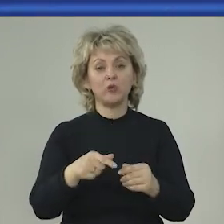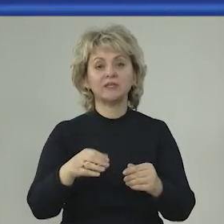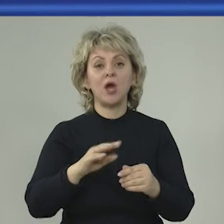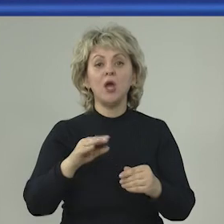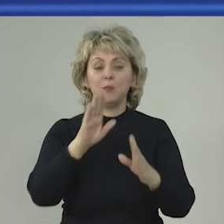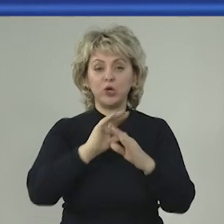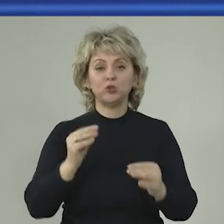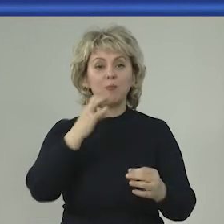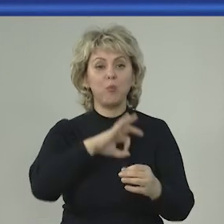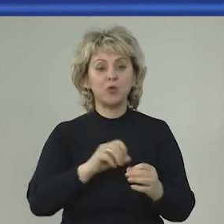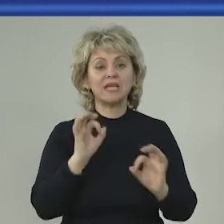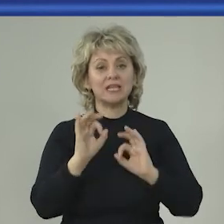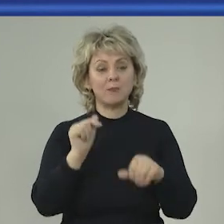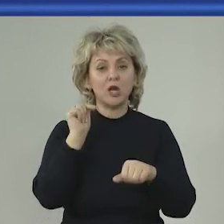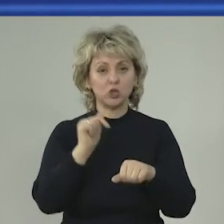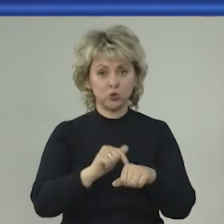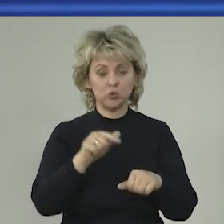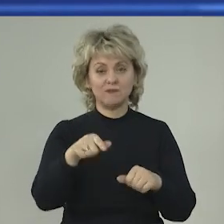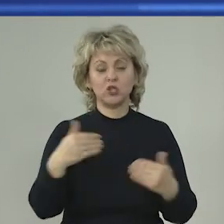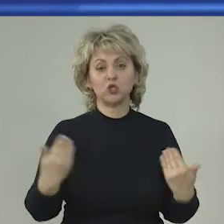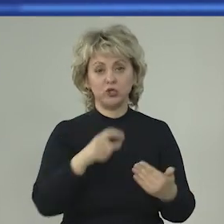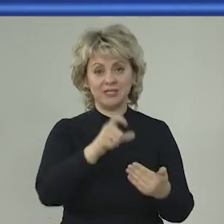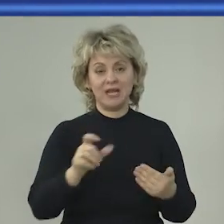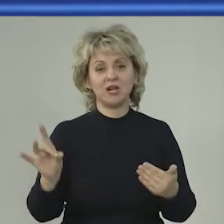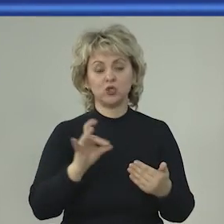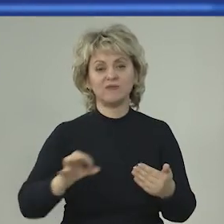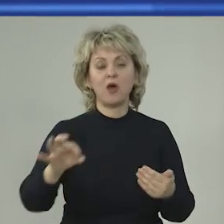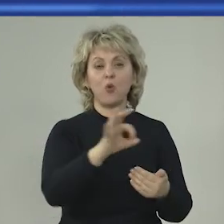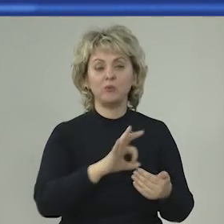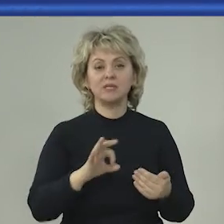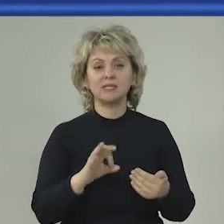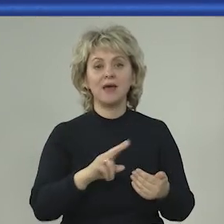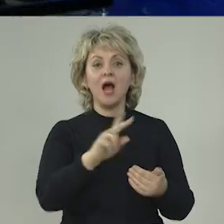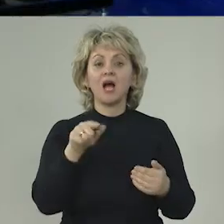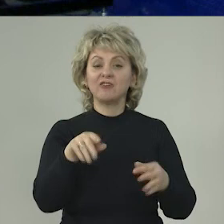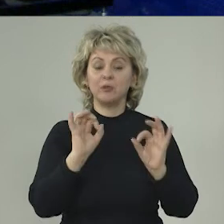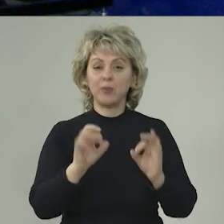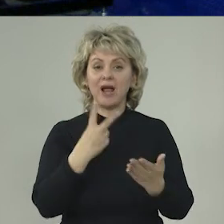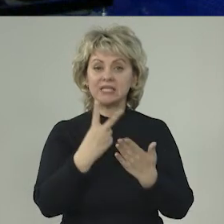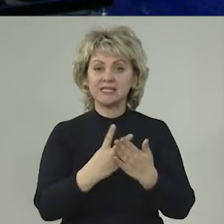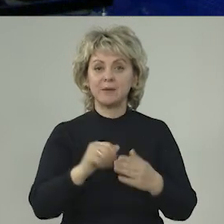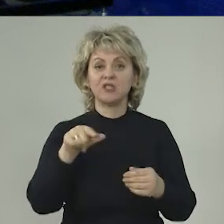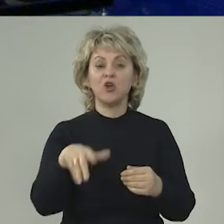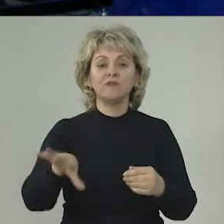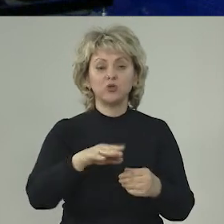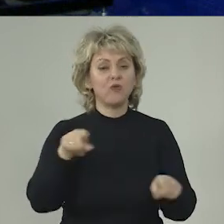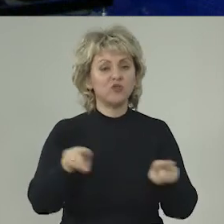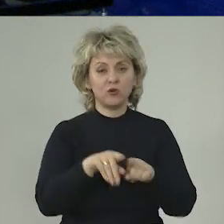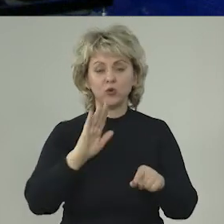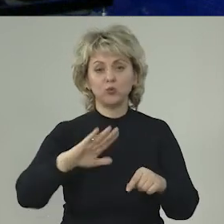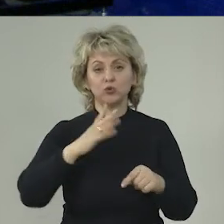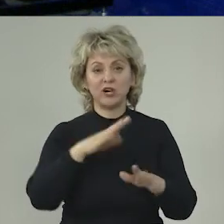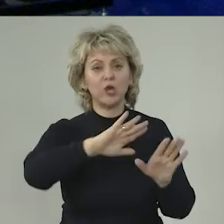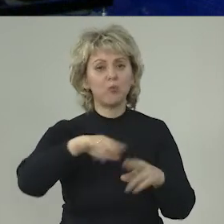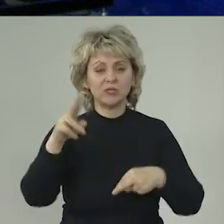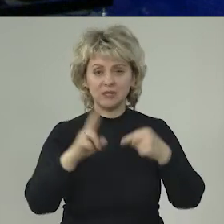природопользования и нормального самочувствия жителей Ростовской области. Ну, как вы правильно заметили, все равно будут противники